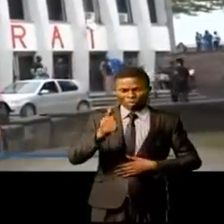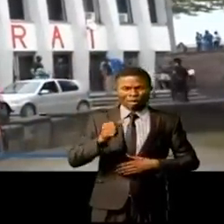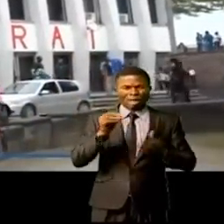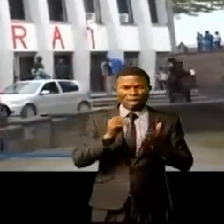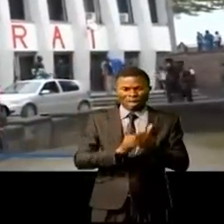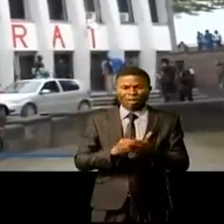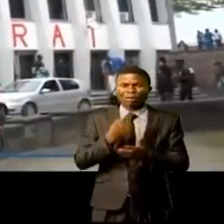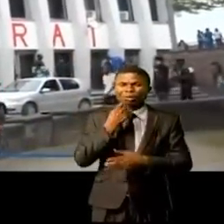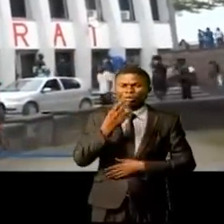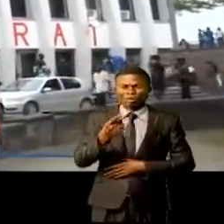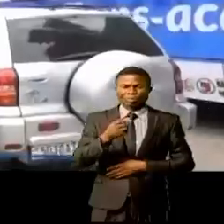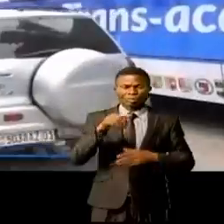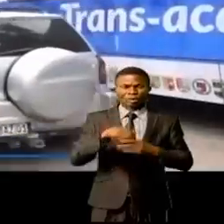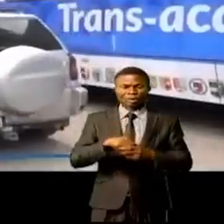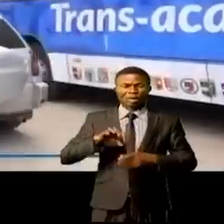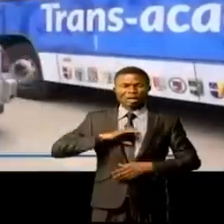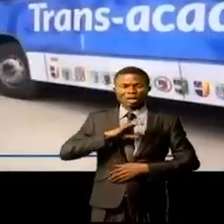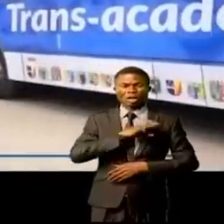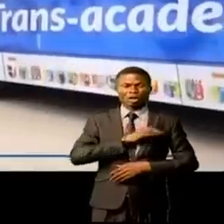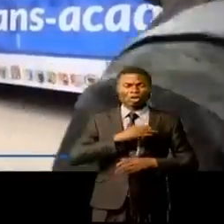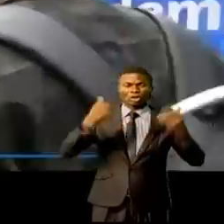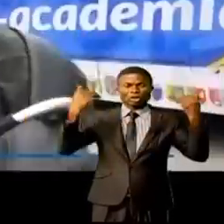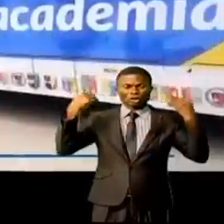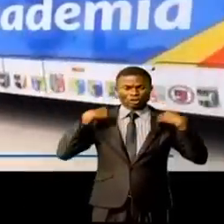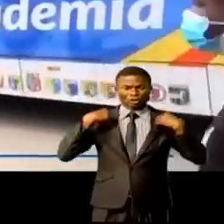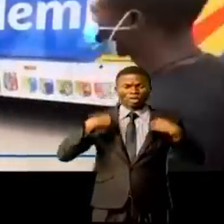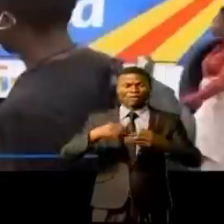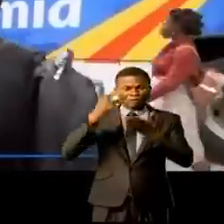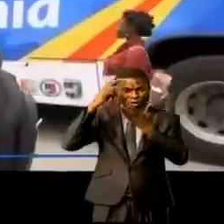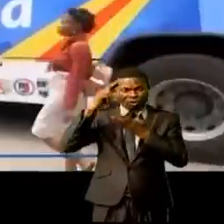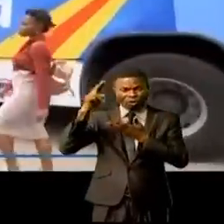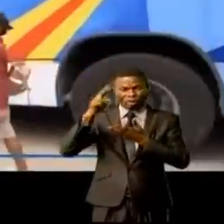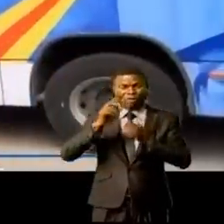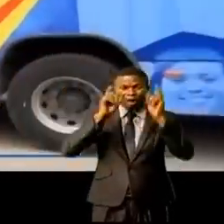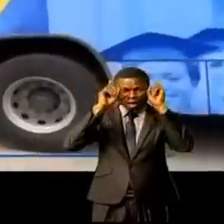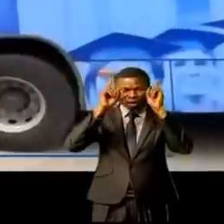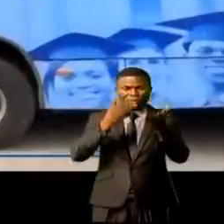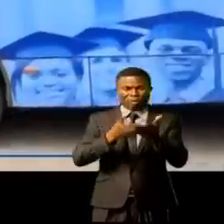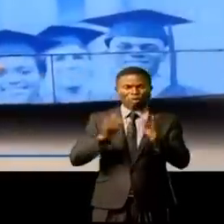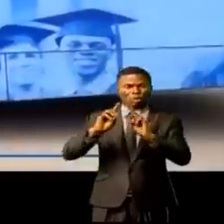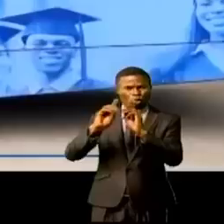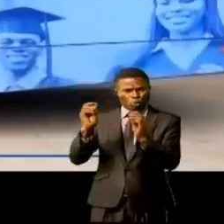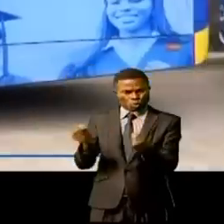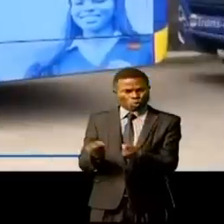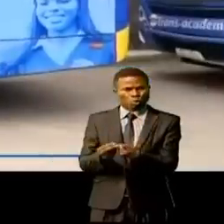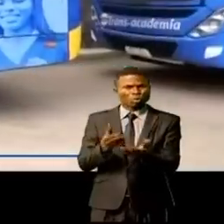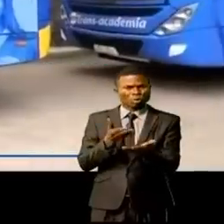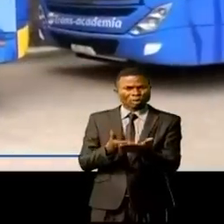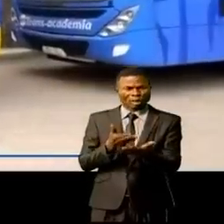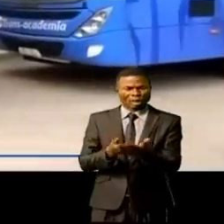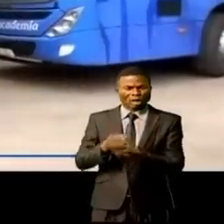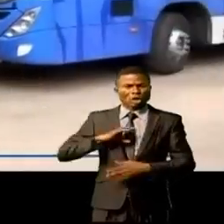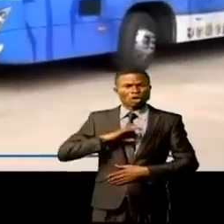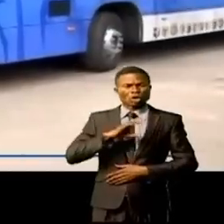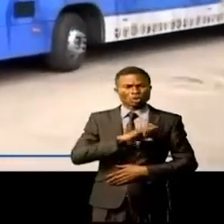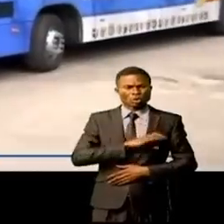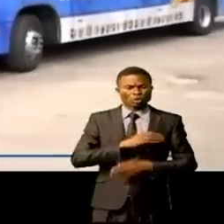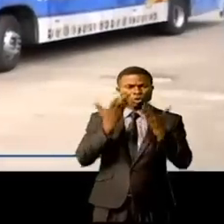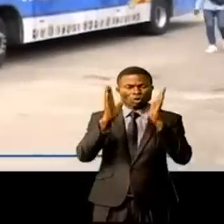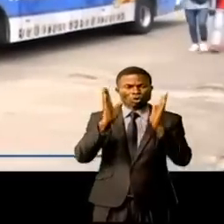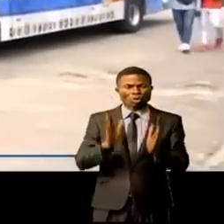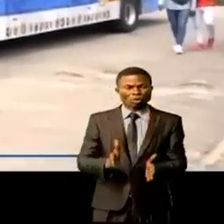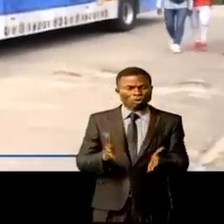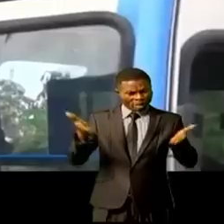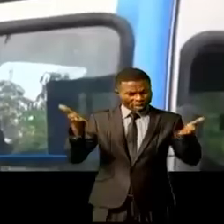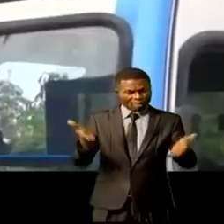rajouter que dans le comité de gestion des Trans Academia, faudrait qu'il y ait une délégation du comité des étudiants. Donc